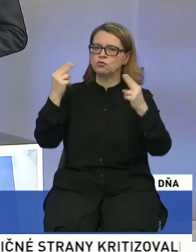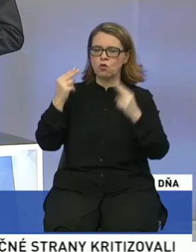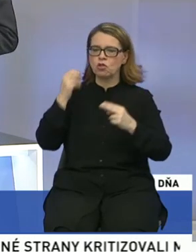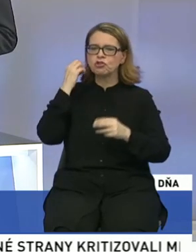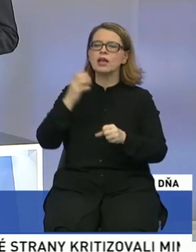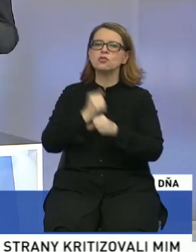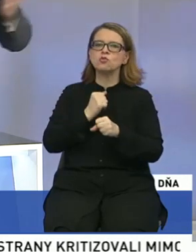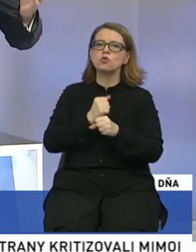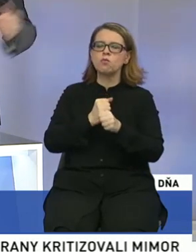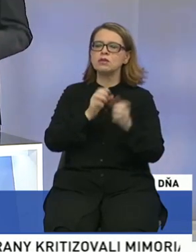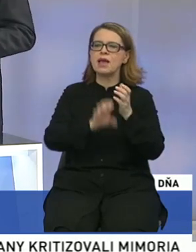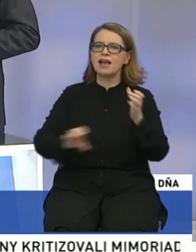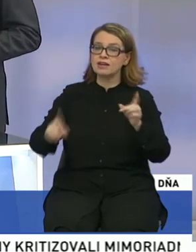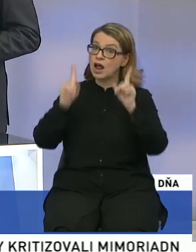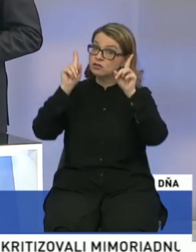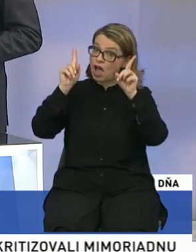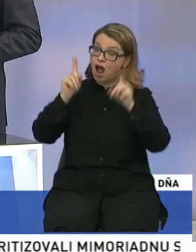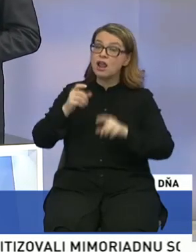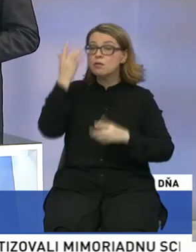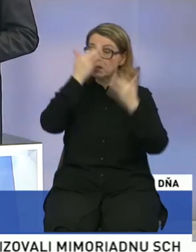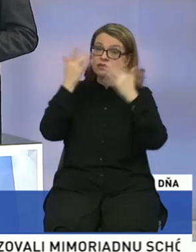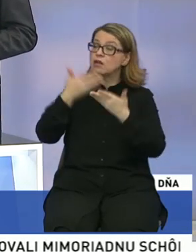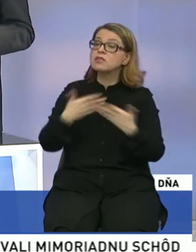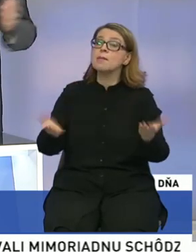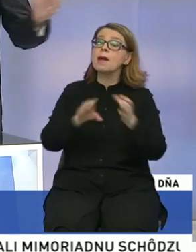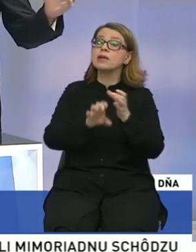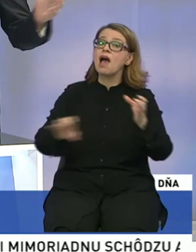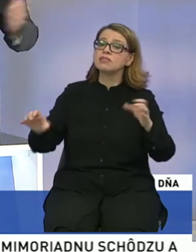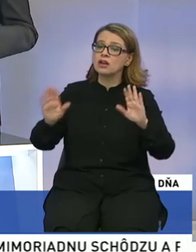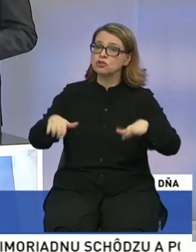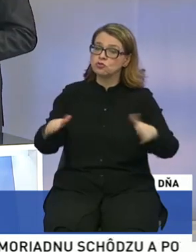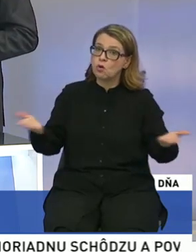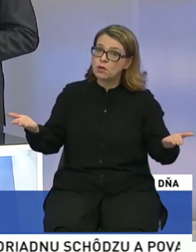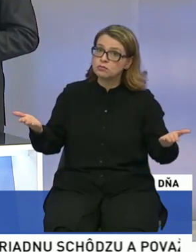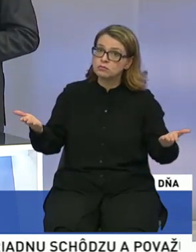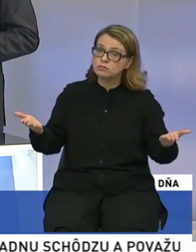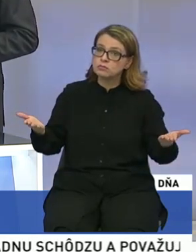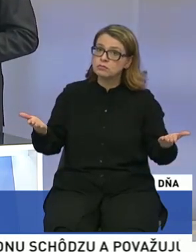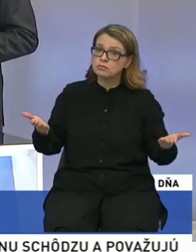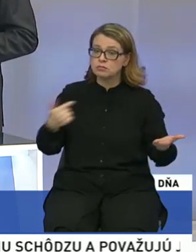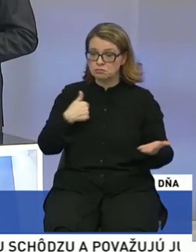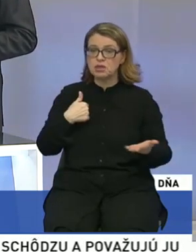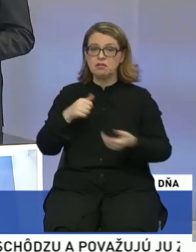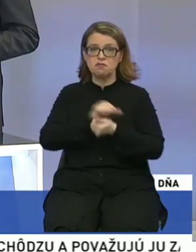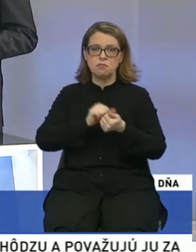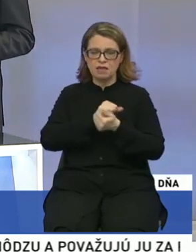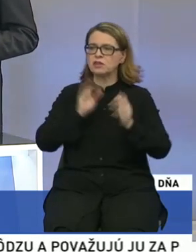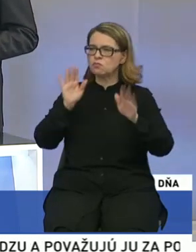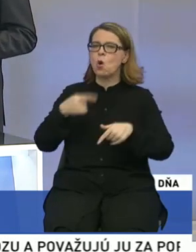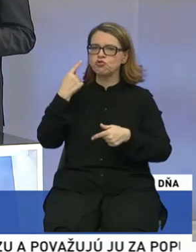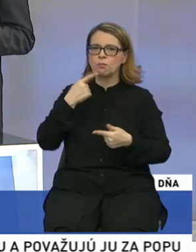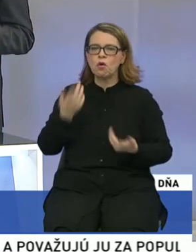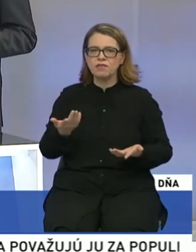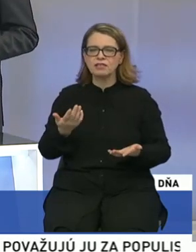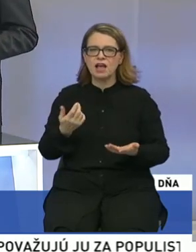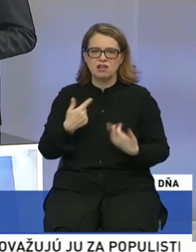kanalizáciu. Ale predstav si nemať kanalizáciu doma. My možno z miest si to môžeme povedať, lebo nie sme konfrontovaní